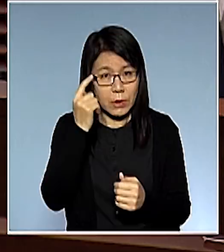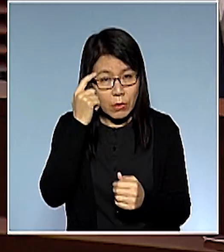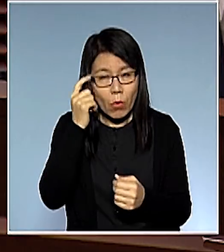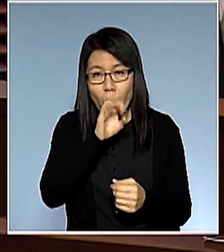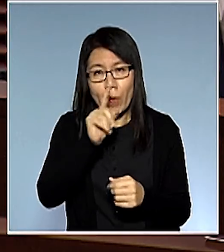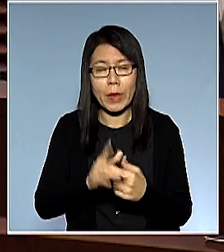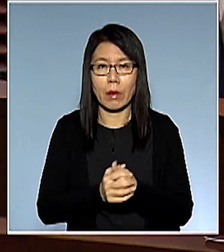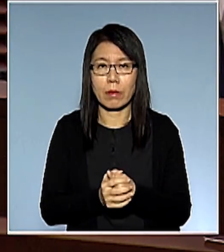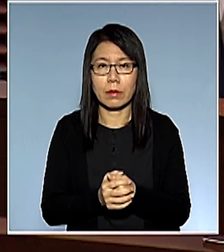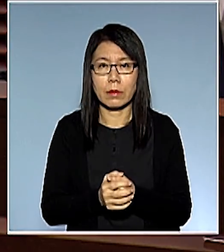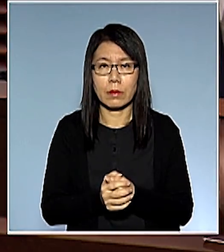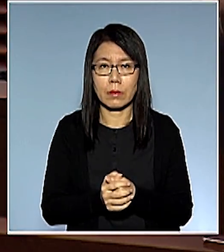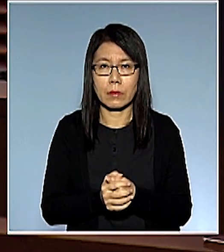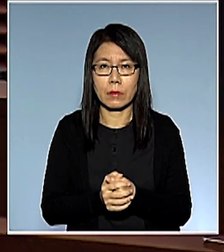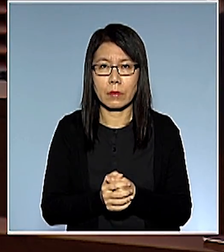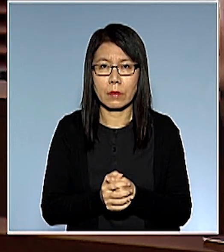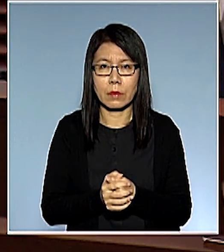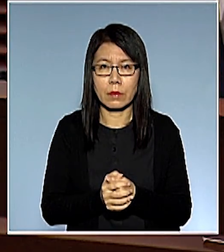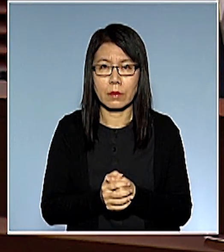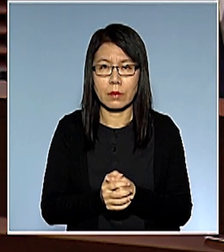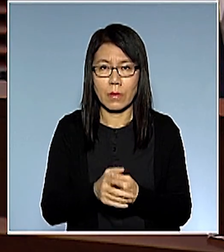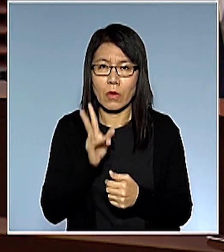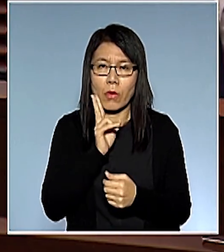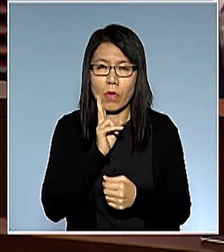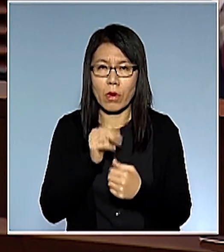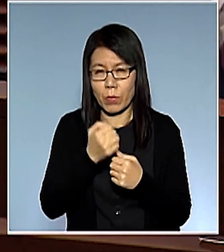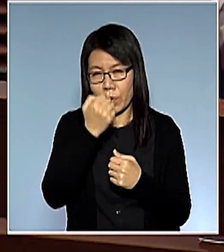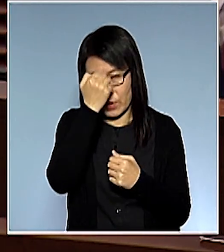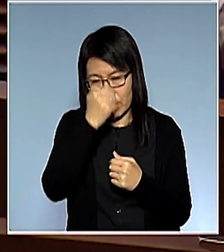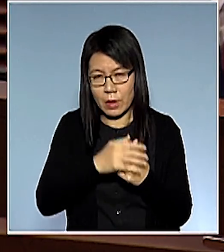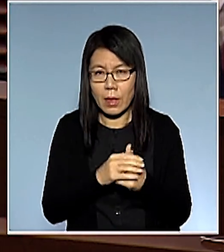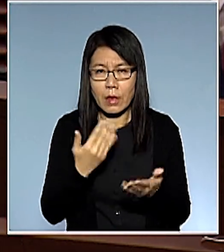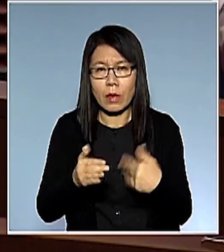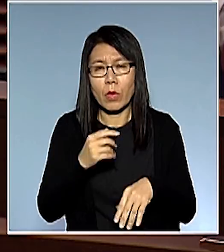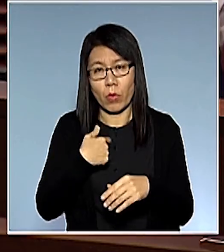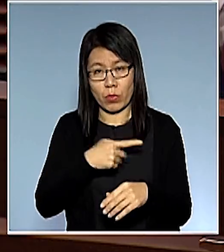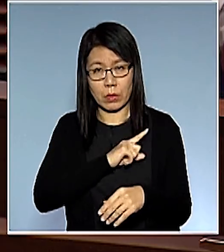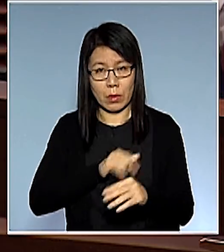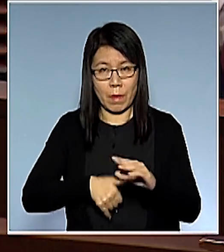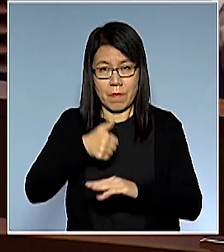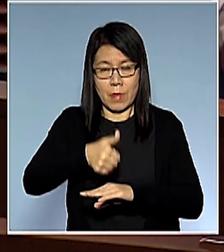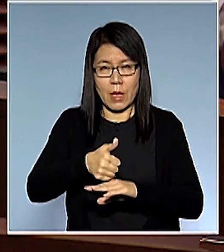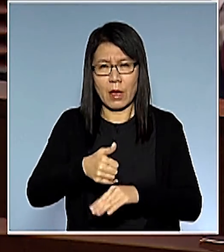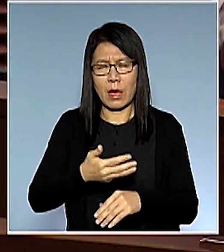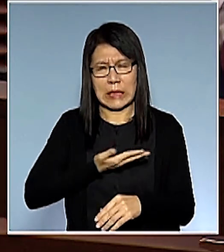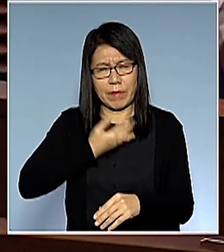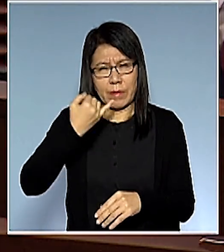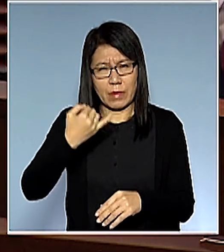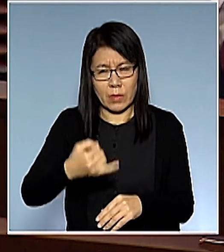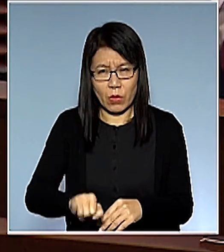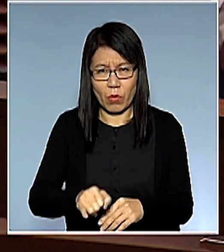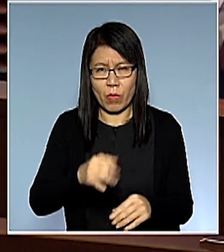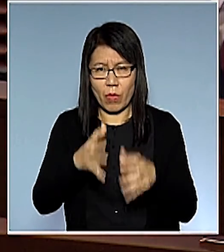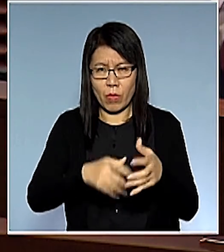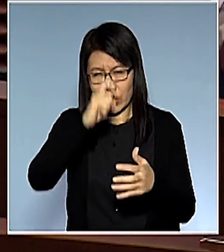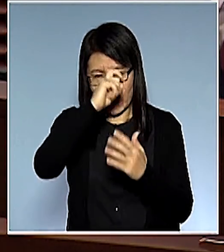可以說我某種程度是中計因為我已經花了很多時間去講但是我實在不忍心看到我們的會議記錄